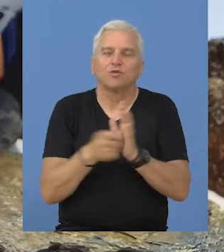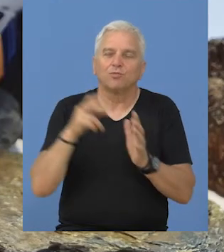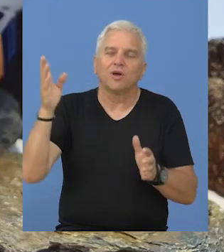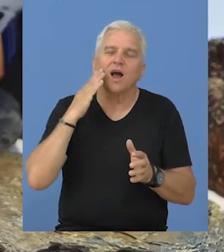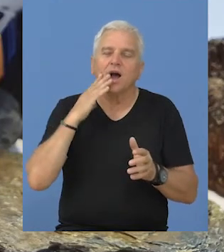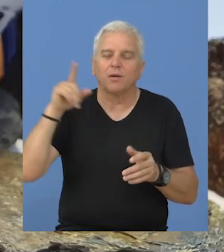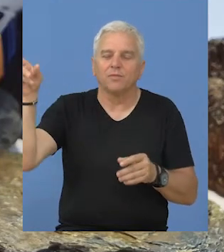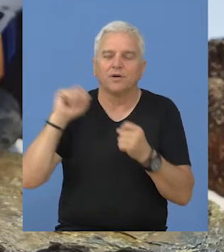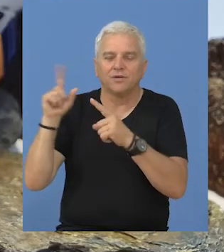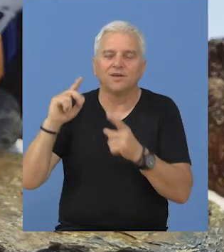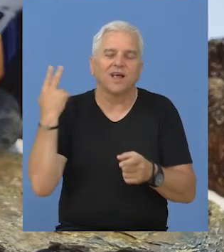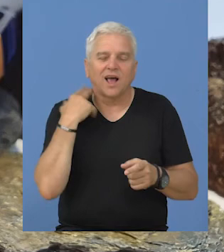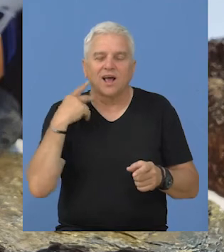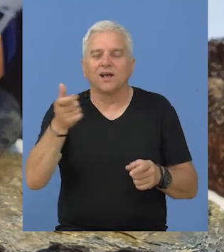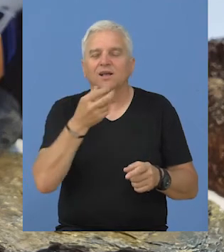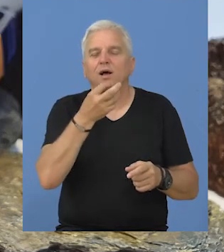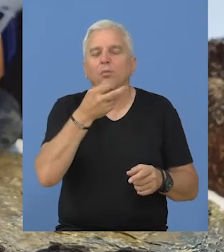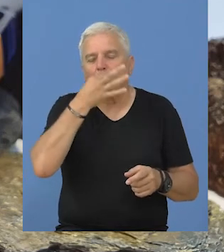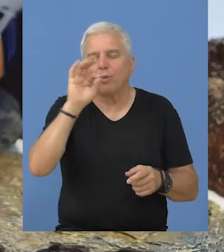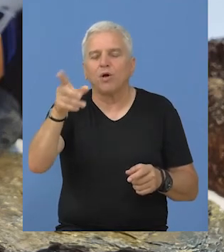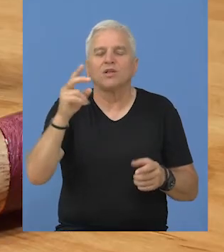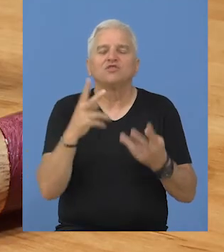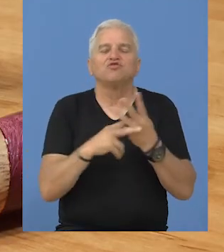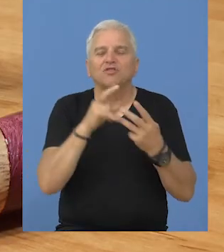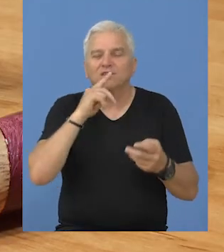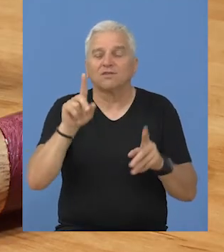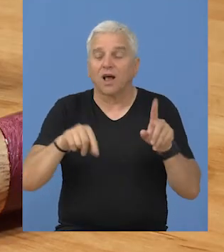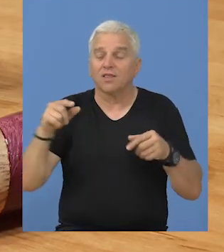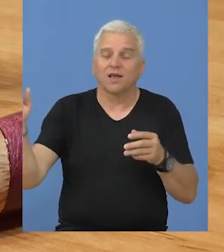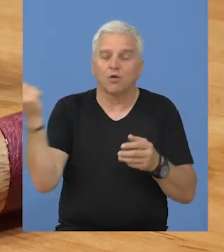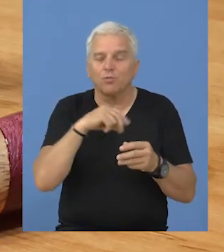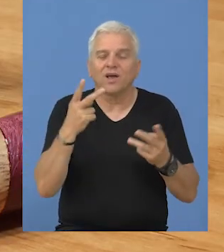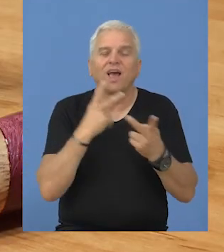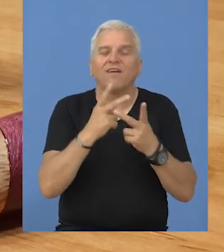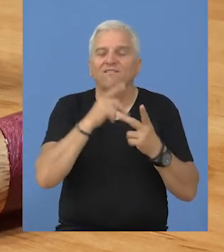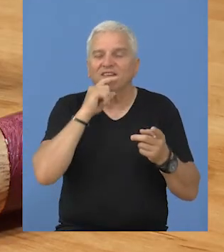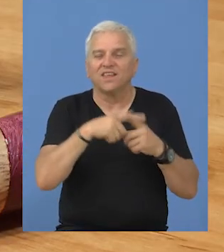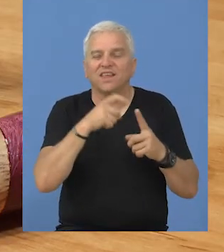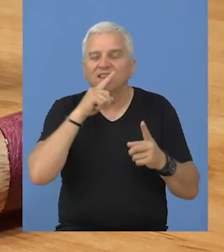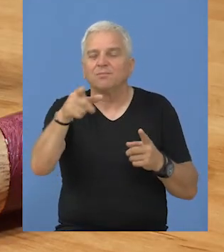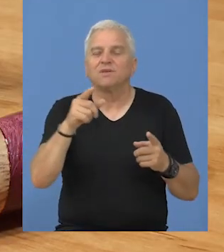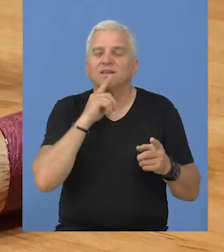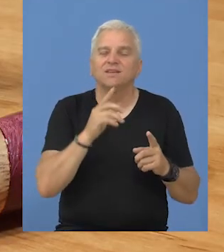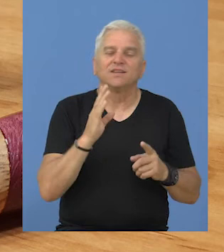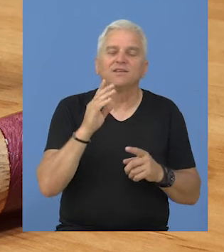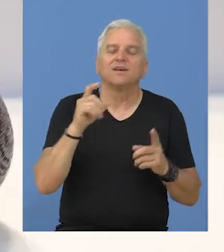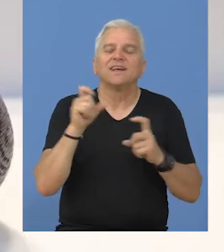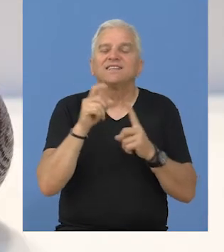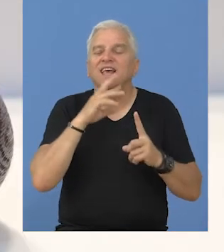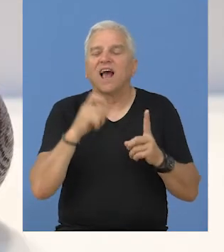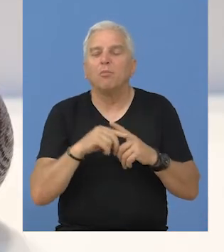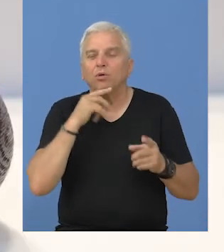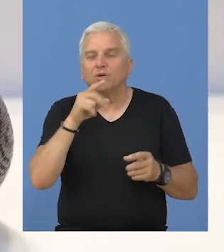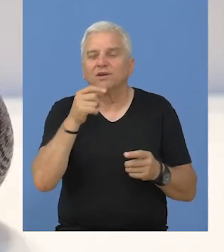ih kupuju Amerikanci, zatim Englezi, Poljaci, Švajcarci, a odnedavno su pojedini primjerci završili u Vijetnamu i